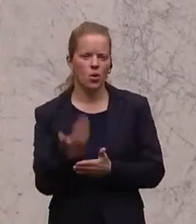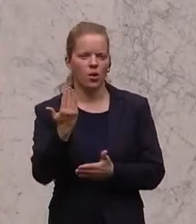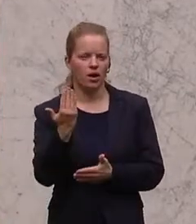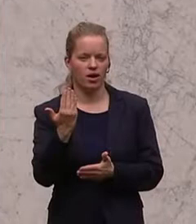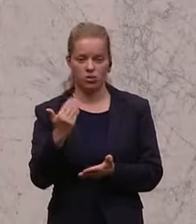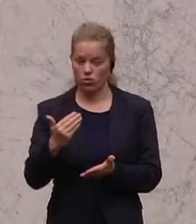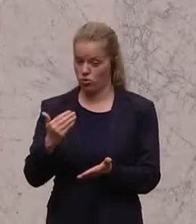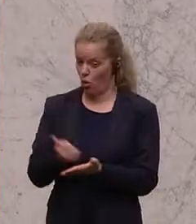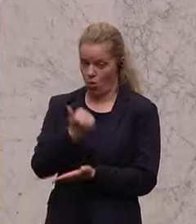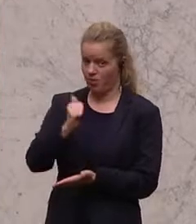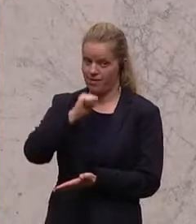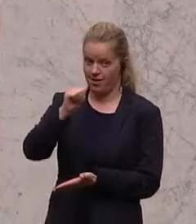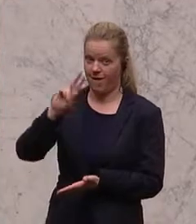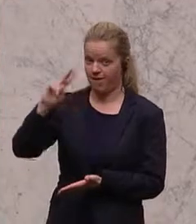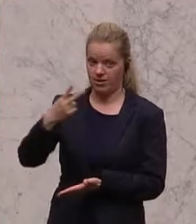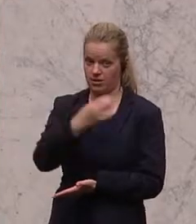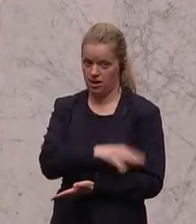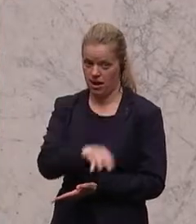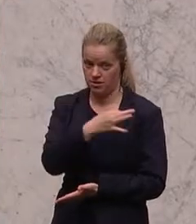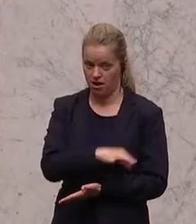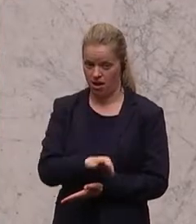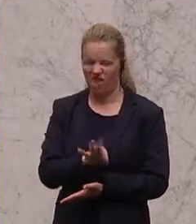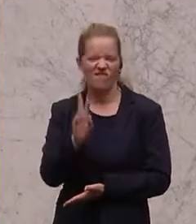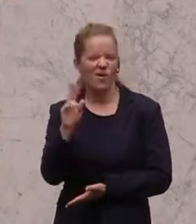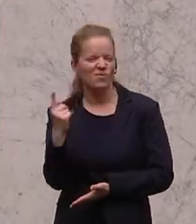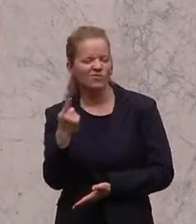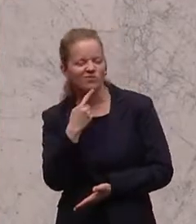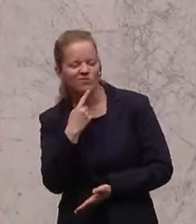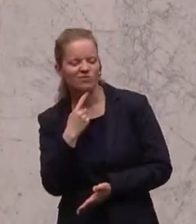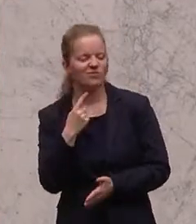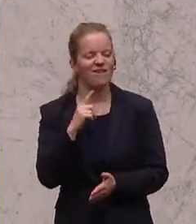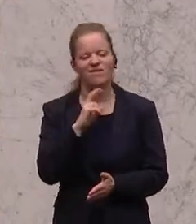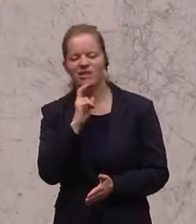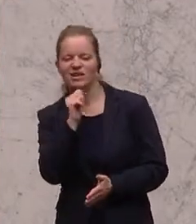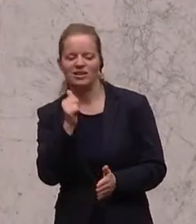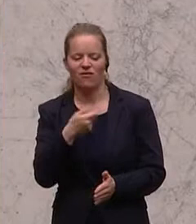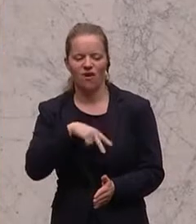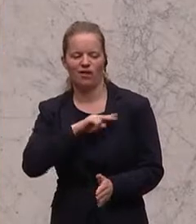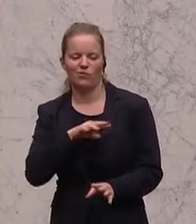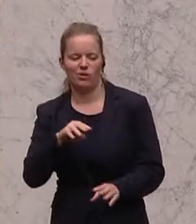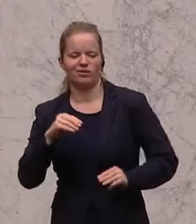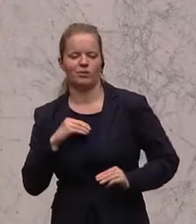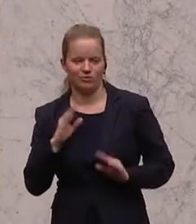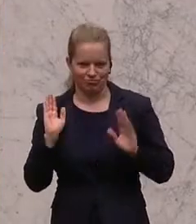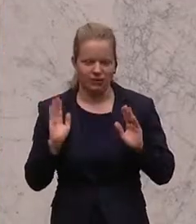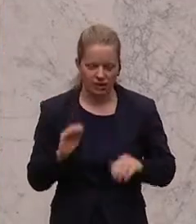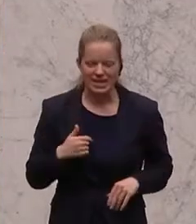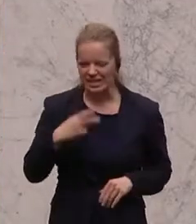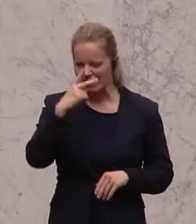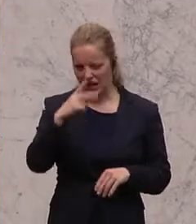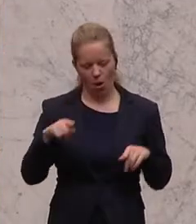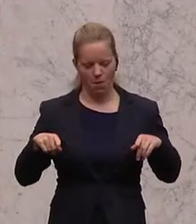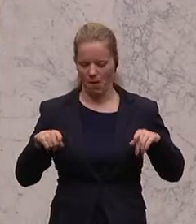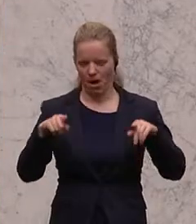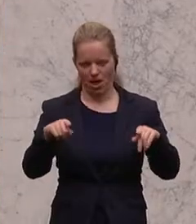Vizekanzler, weil es vielleicht doch nicht so interessant ist, gleich in die Verantwortung zu treten. Auch da sehe ich eine Parallele.